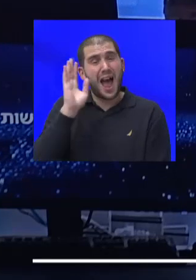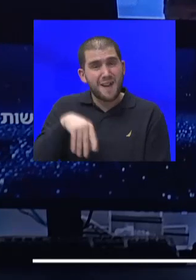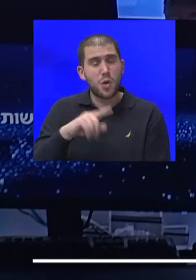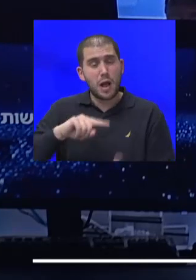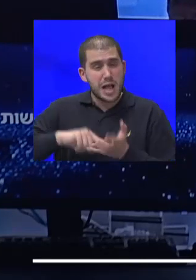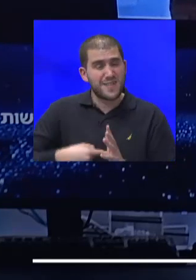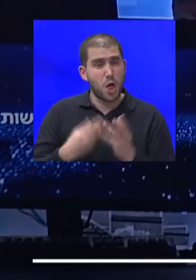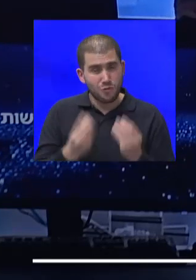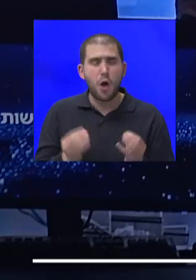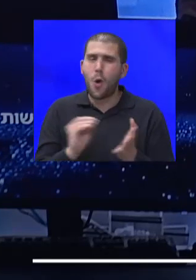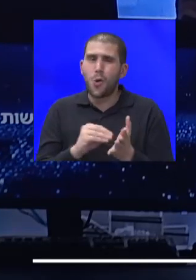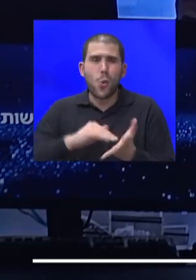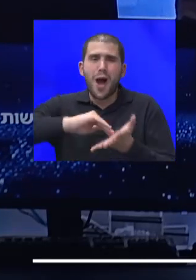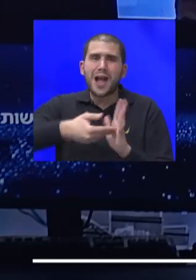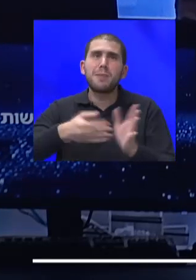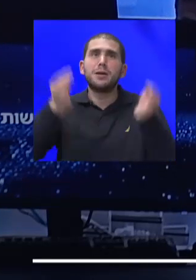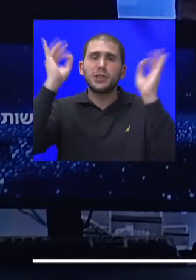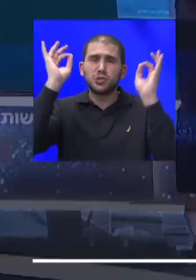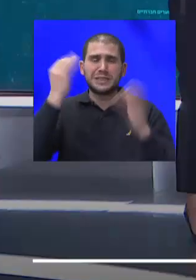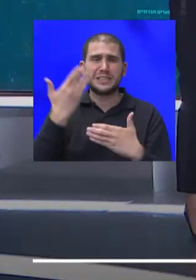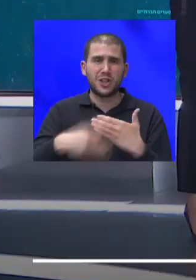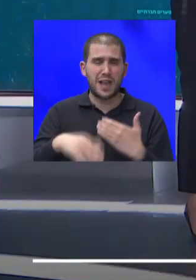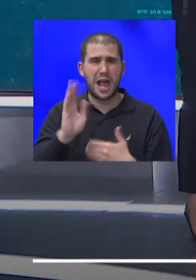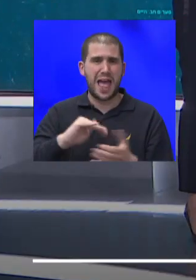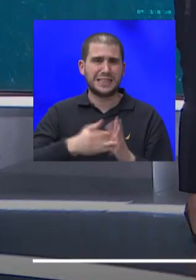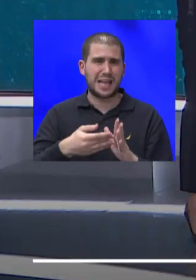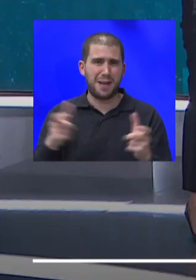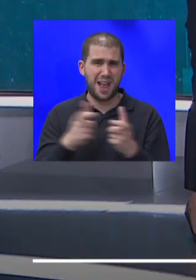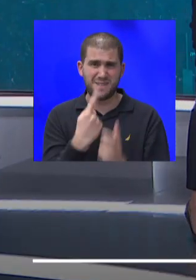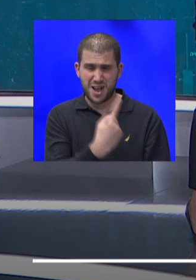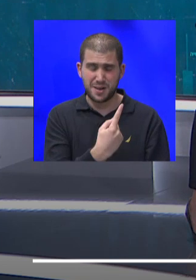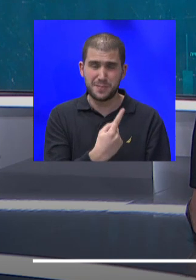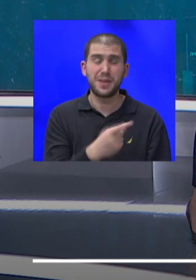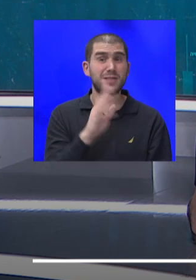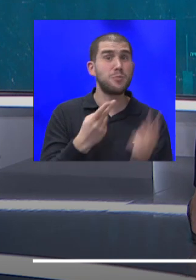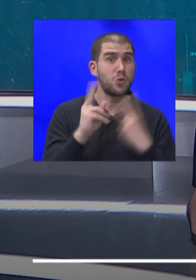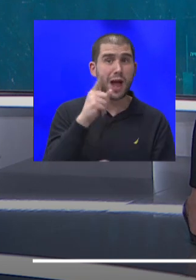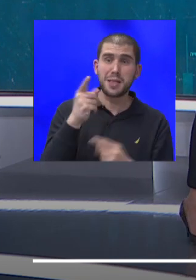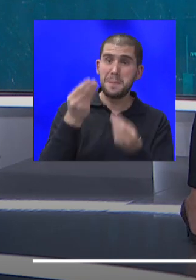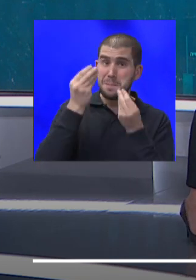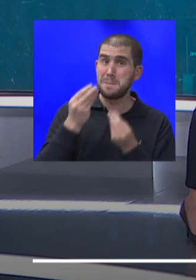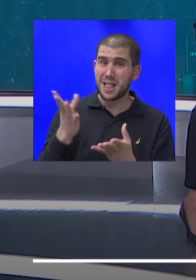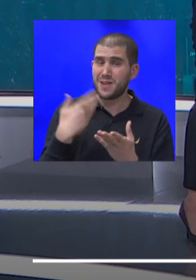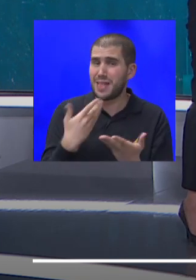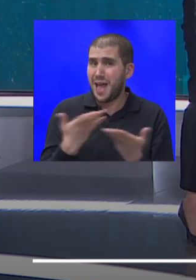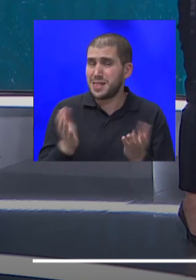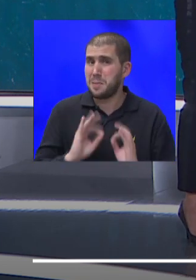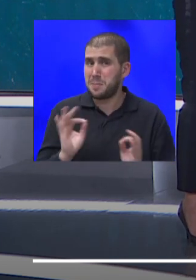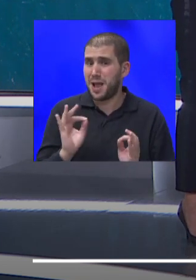חתמה באופן סופי וחלוט על ההסכם עם פייזר. ויותר מזה גילי, את מדווחת, שבעצם אין לנו עדיין את התשתית כדי